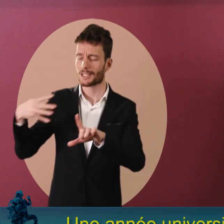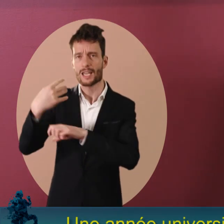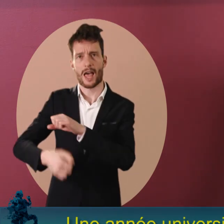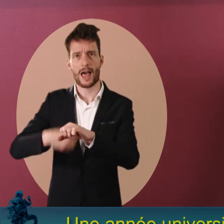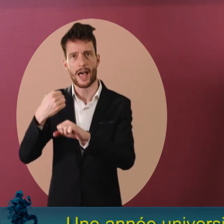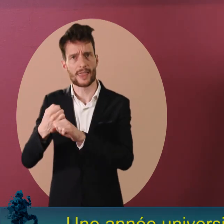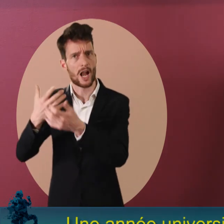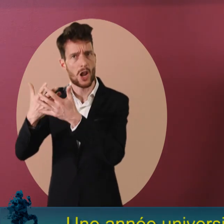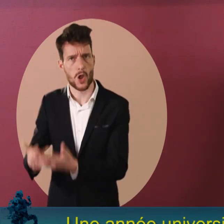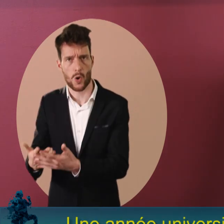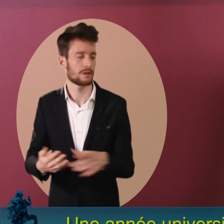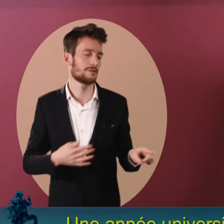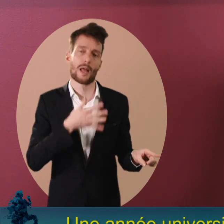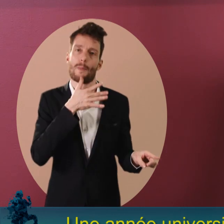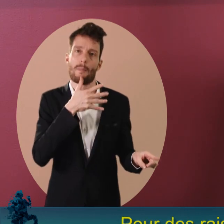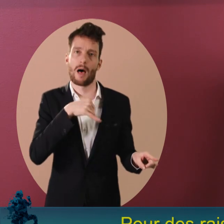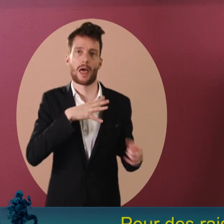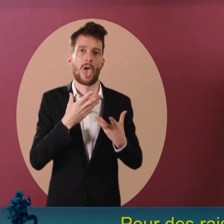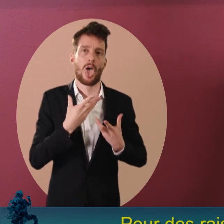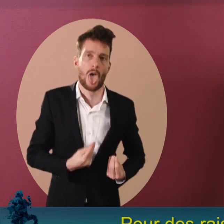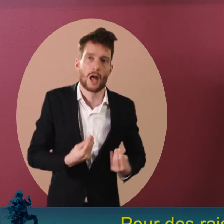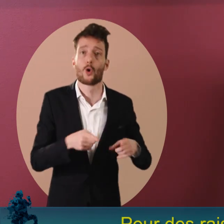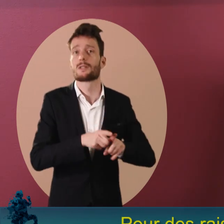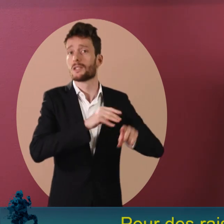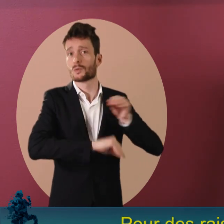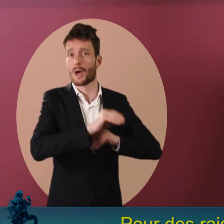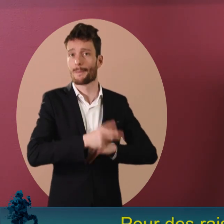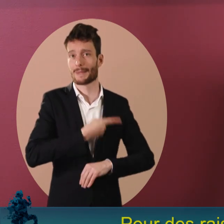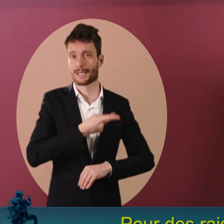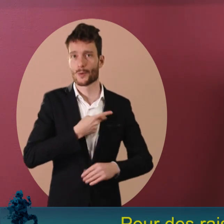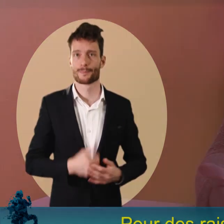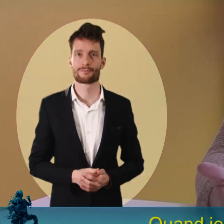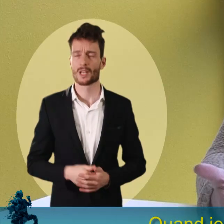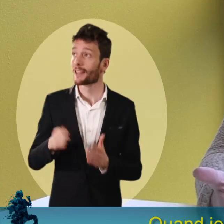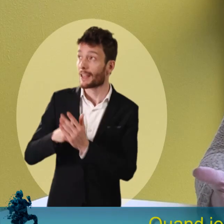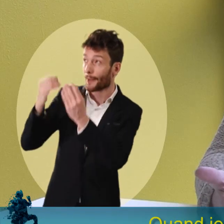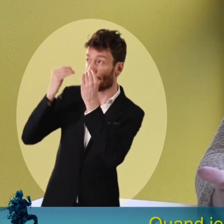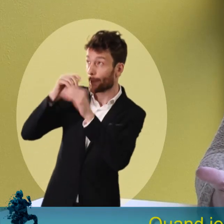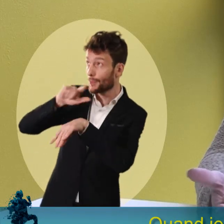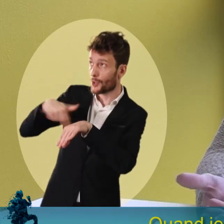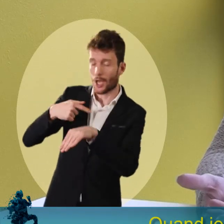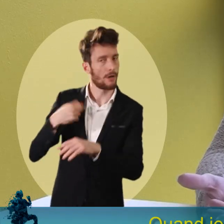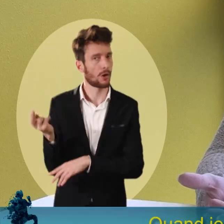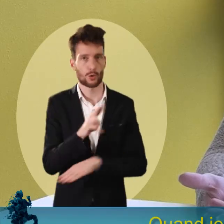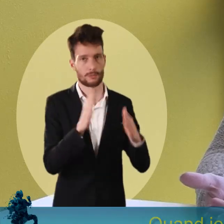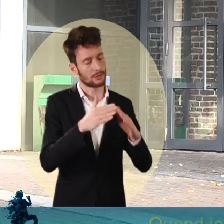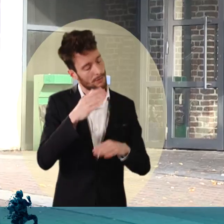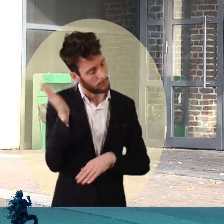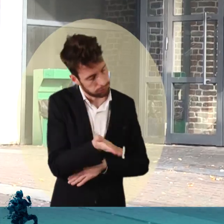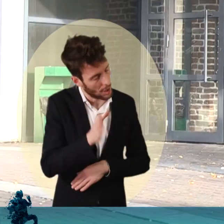universitaire ordinaire, des étudiants sont incapables de la faire pour des raisons de fatigue physique, de soins médicaux. Quand je fais deux heures de cours, j'en dure trois.